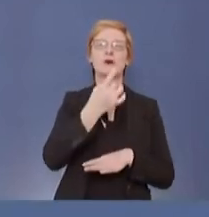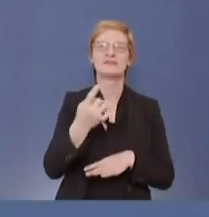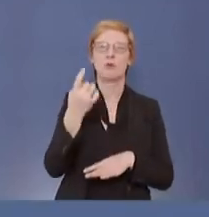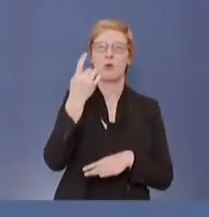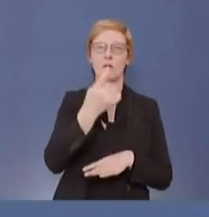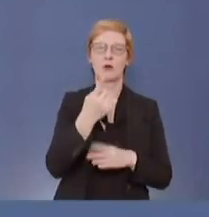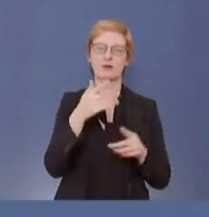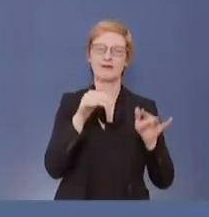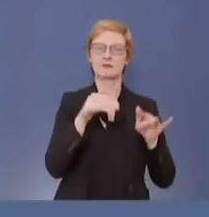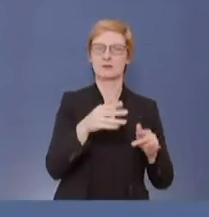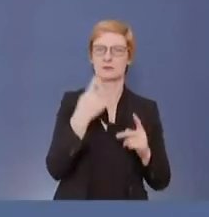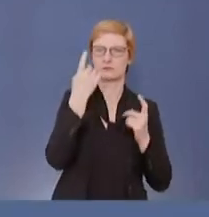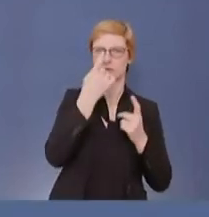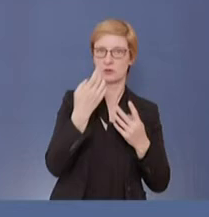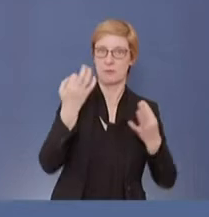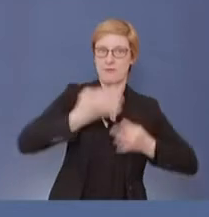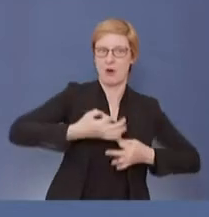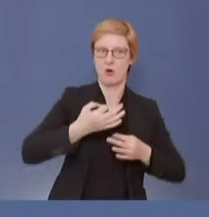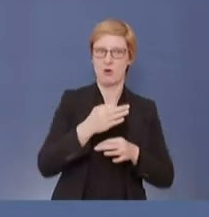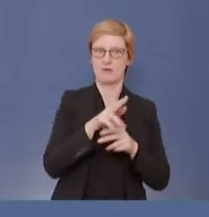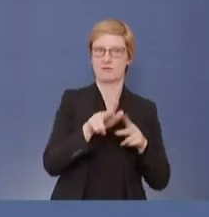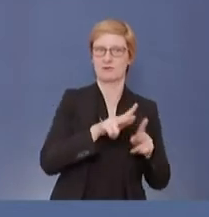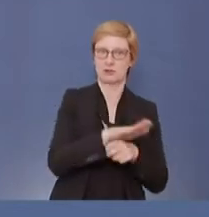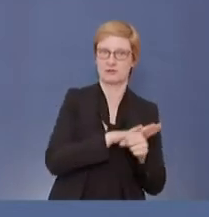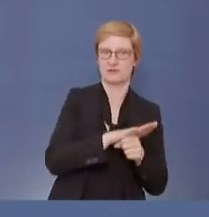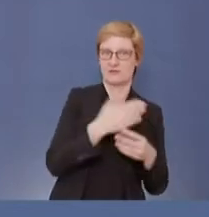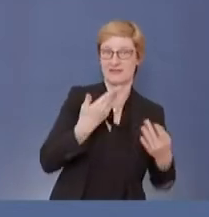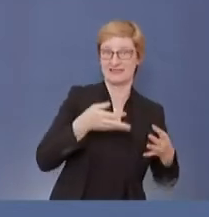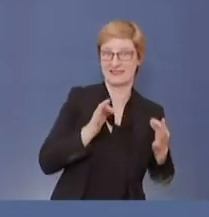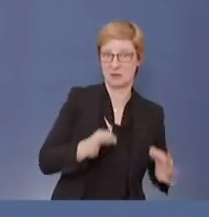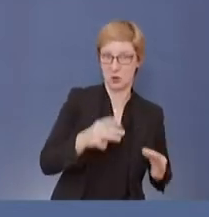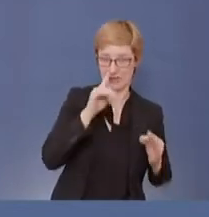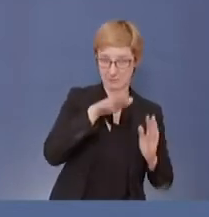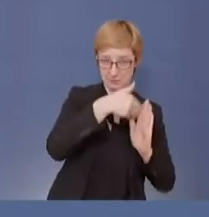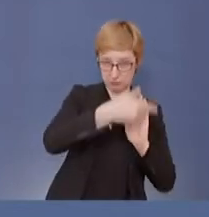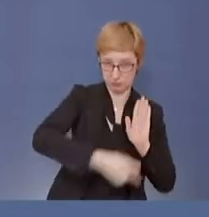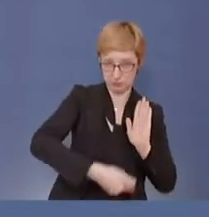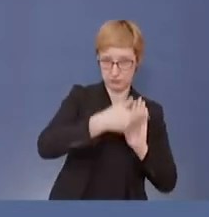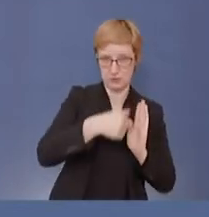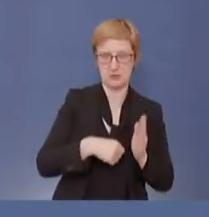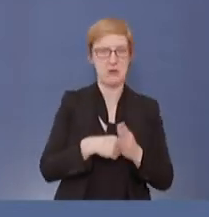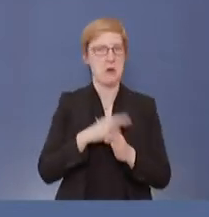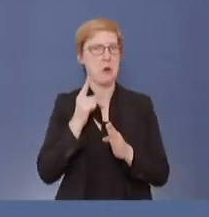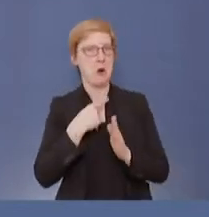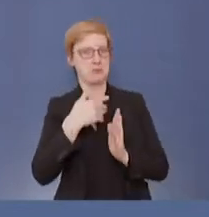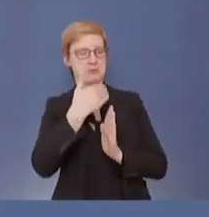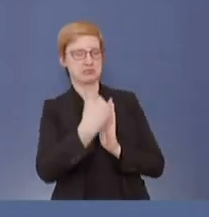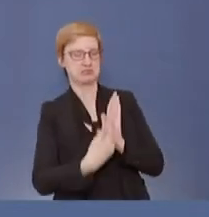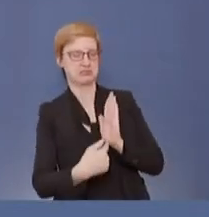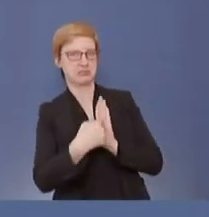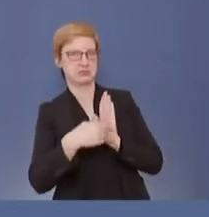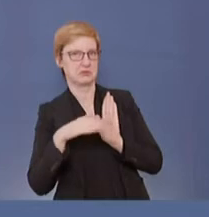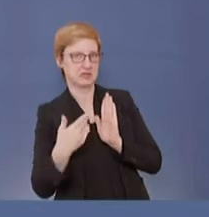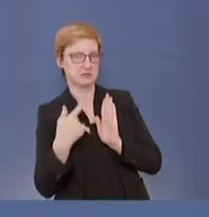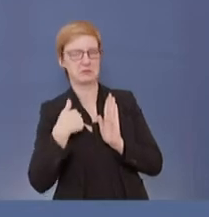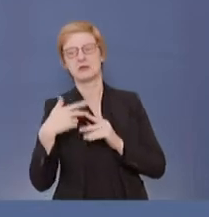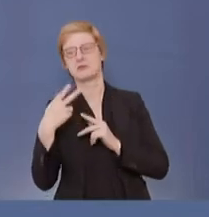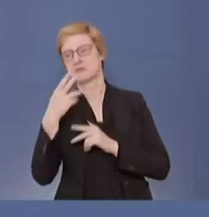Ob das Bundesamt eine solche Übersicht führt, kann ich Ihnen aus dem Stehgreif gar nicht beantworten. Ich prüfe das und reiche es nach. Danke.